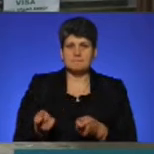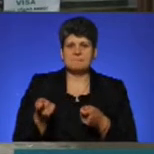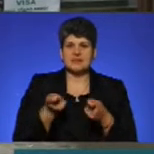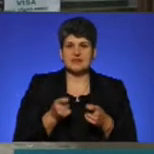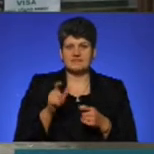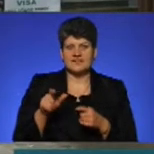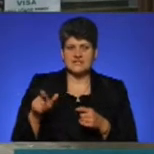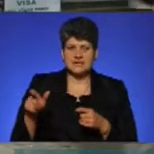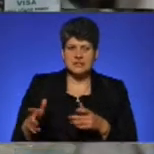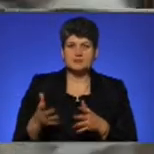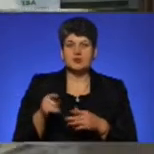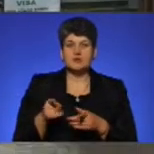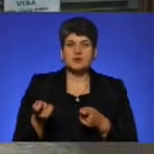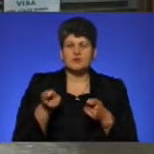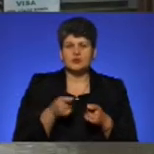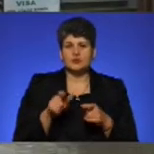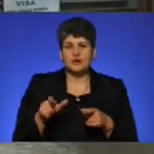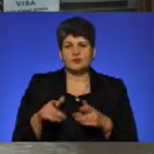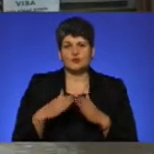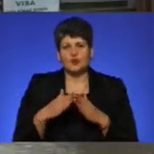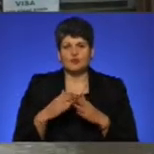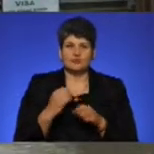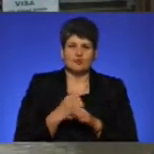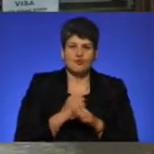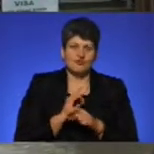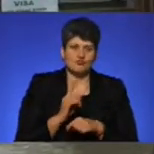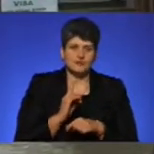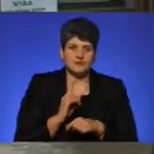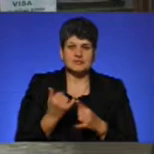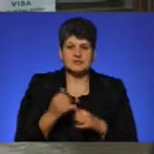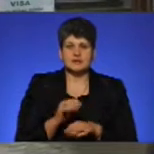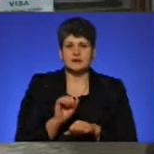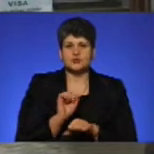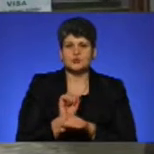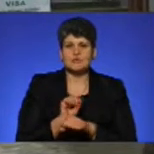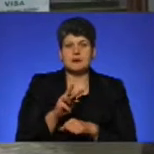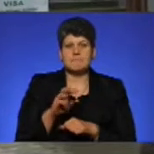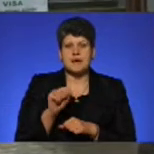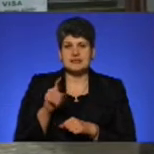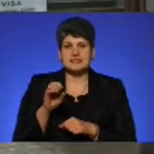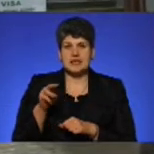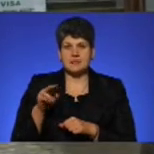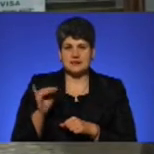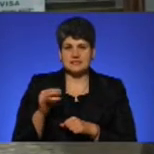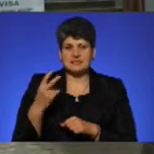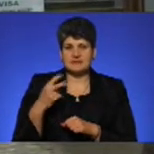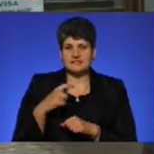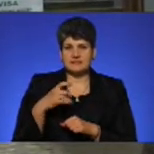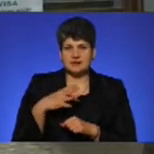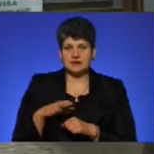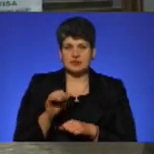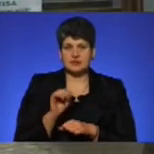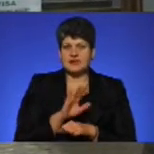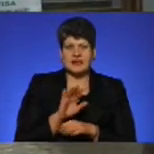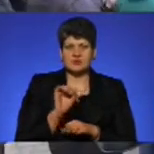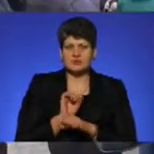водії підвозили тернополян на роботу чи додому. Зараз ми знаходимося на зупинці Мазапиш у мікрорайоні «Дружба». За 20 хвилин не зупинився